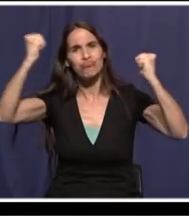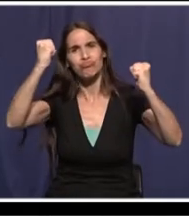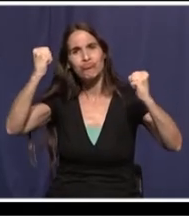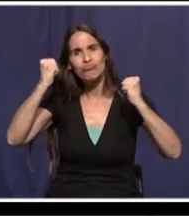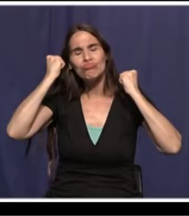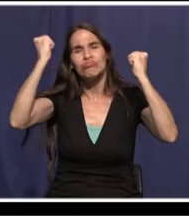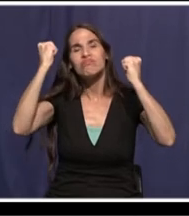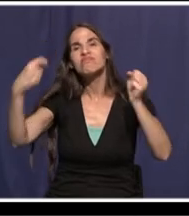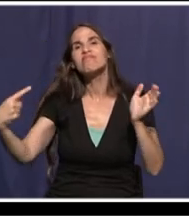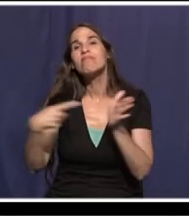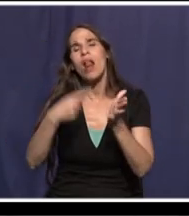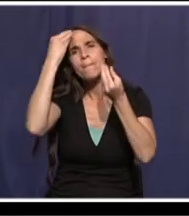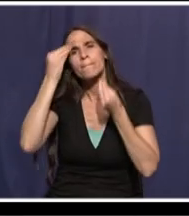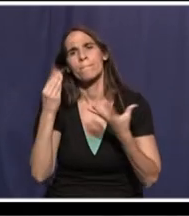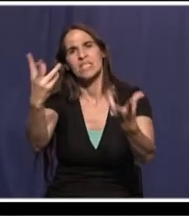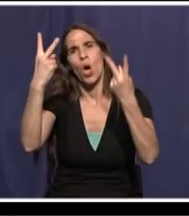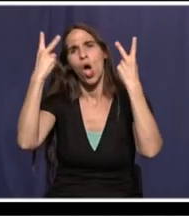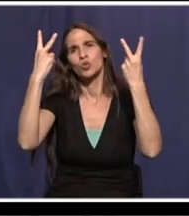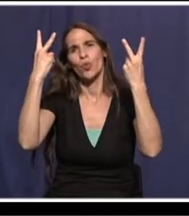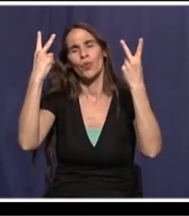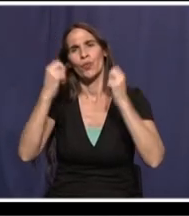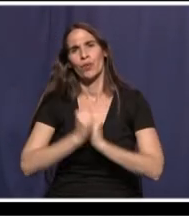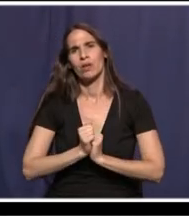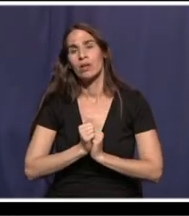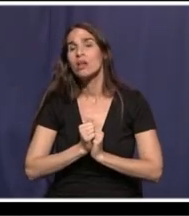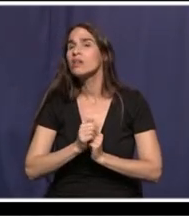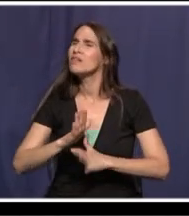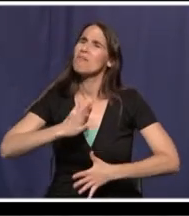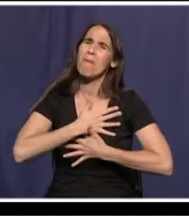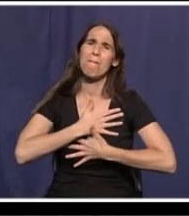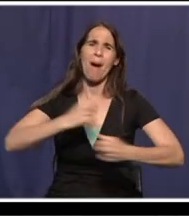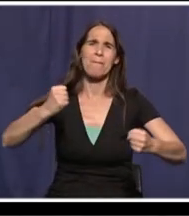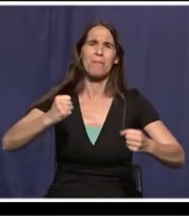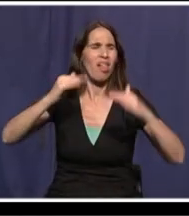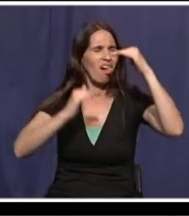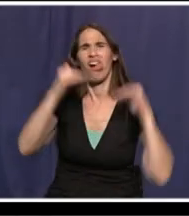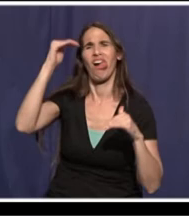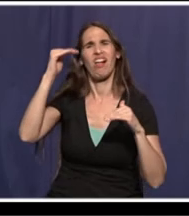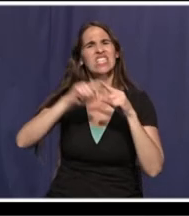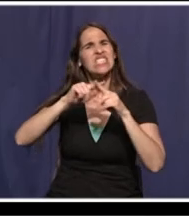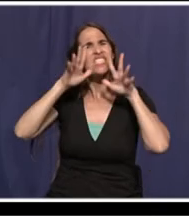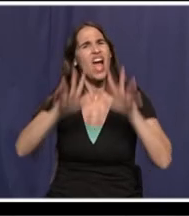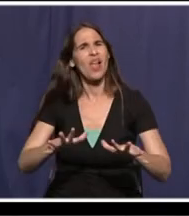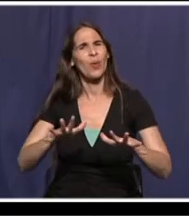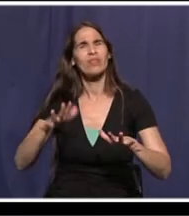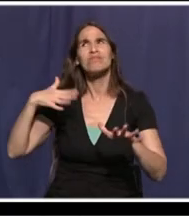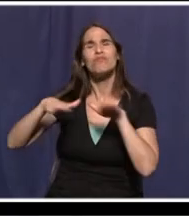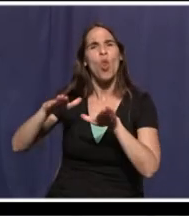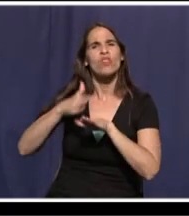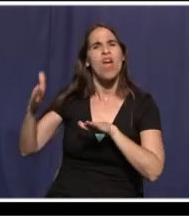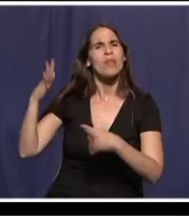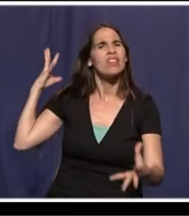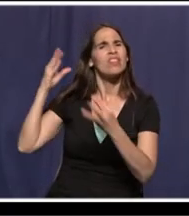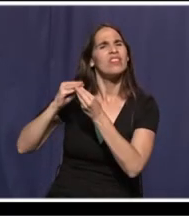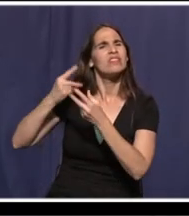לצורך העברת מסר אחד ברור שנמאס לנו מההפליה והגזענות של ממשלות הימין